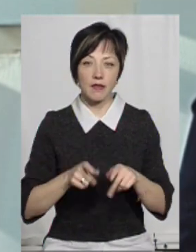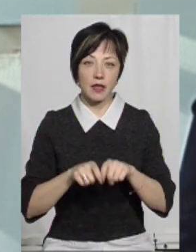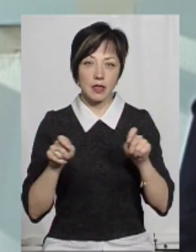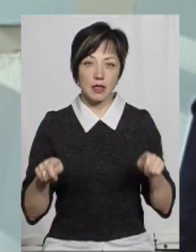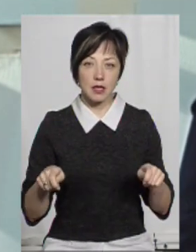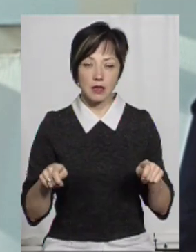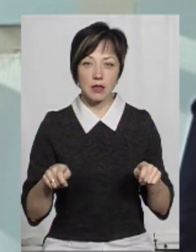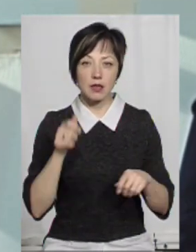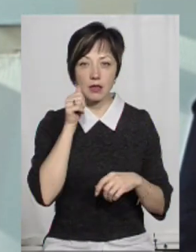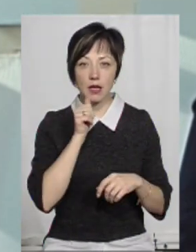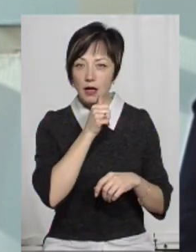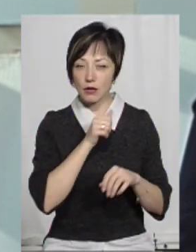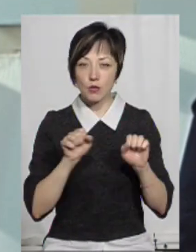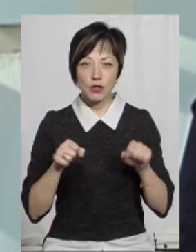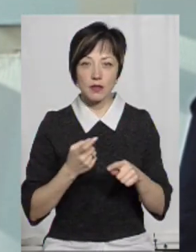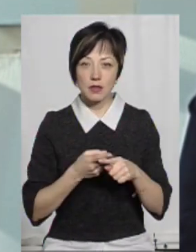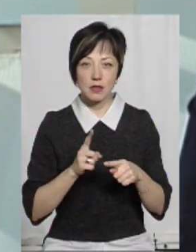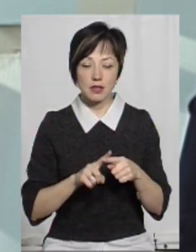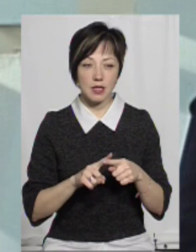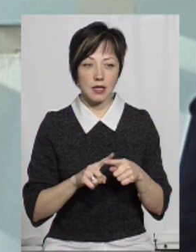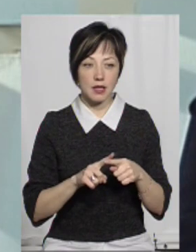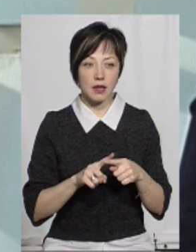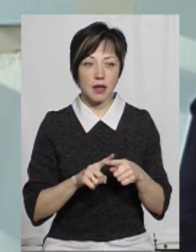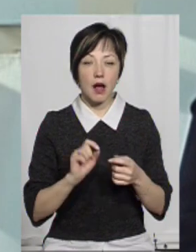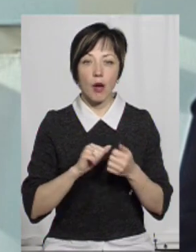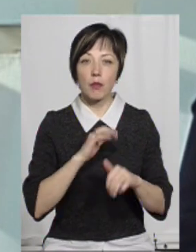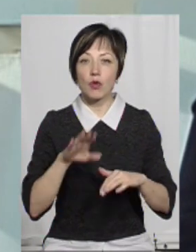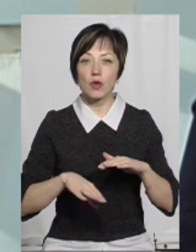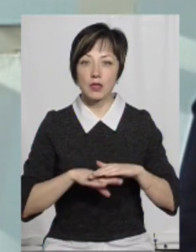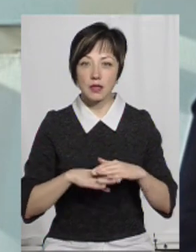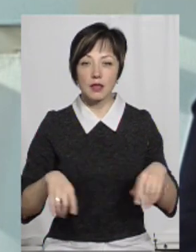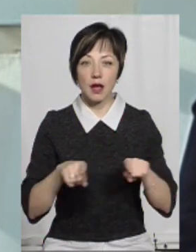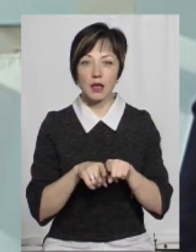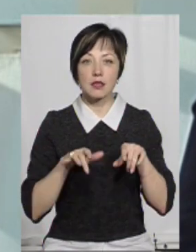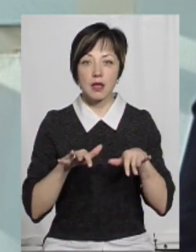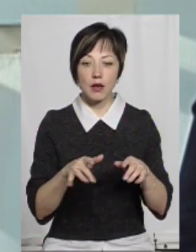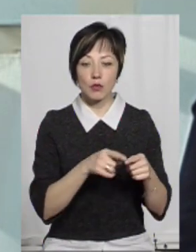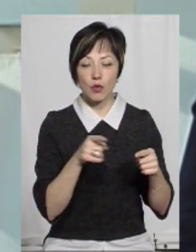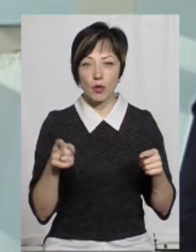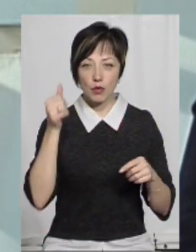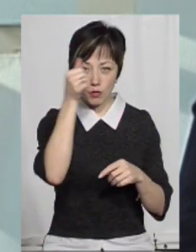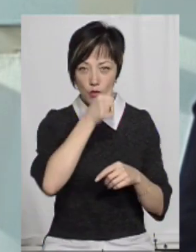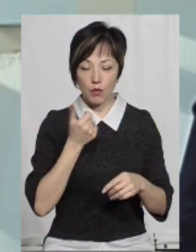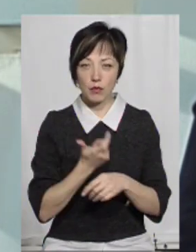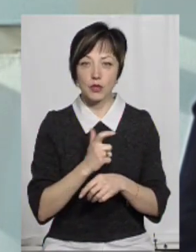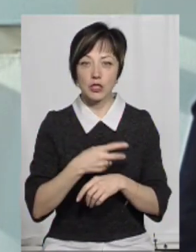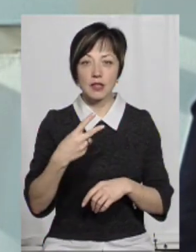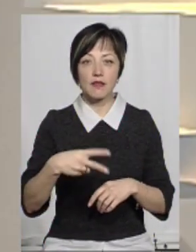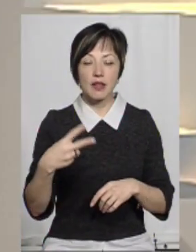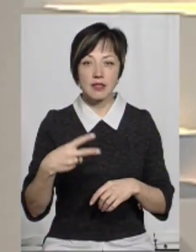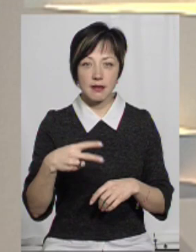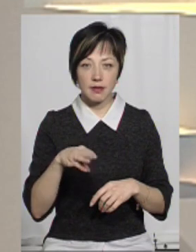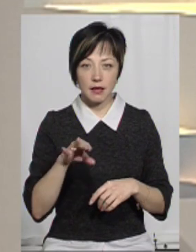таку тайну. Можливо, тут навіть є тайною абсолютно, що в Кам'янці-Подільському таких заходів протягом року буде більше 20.